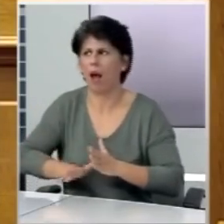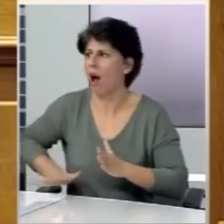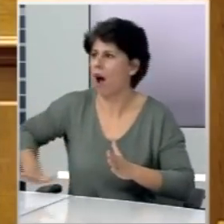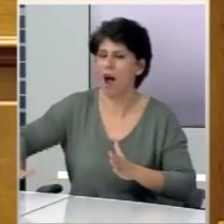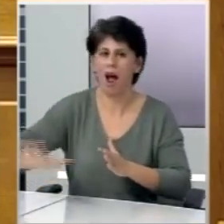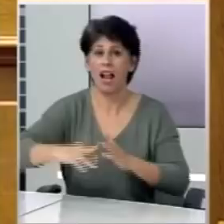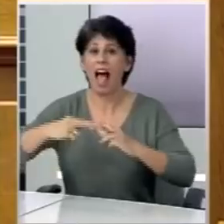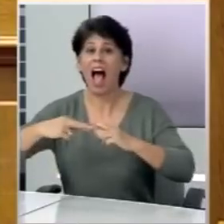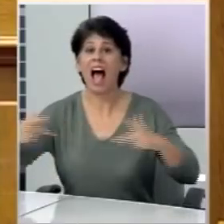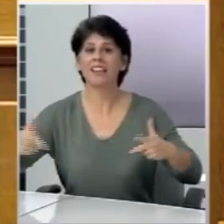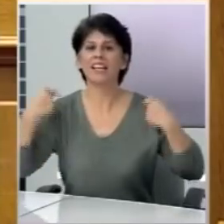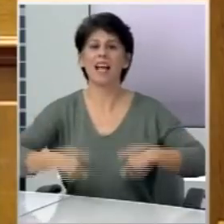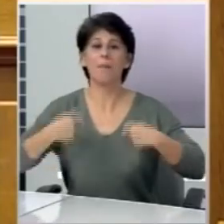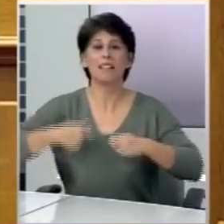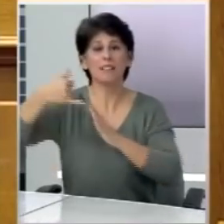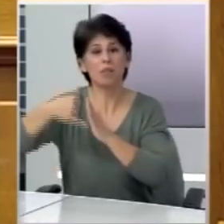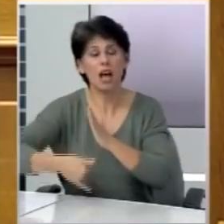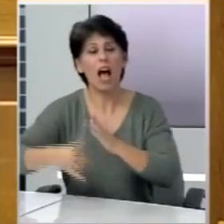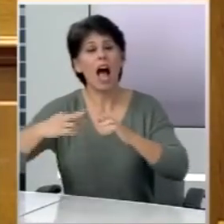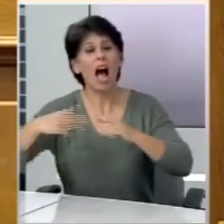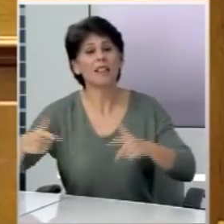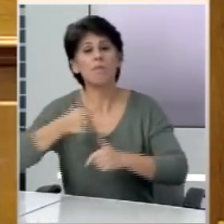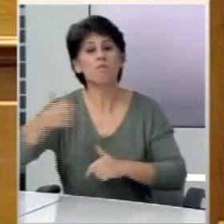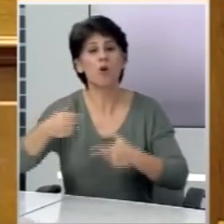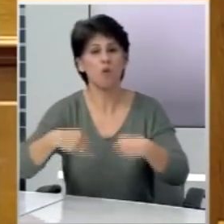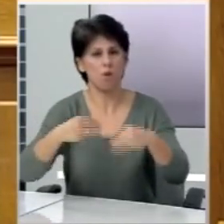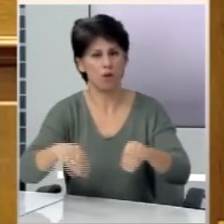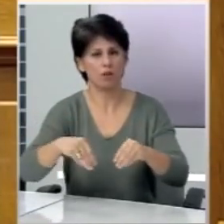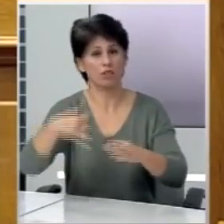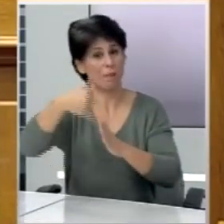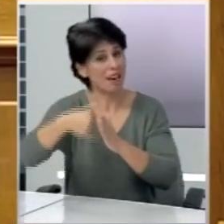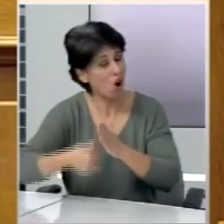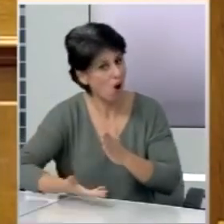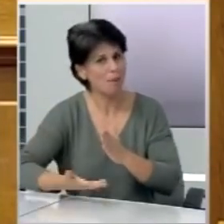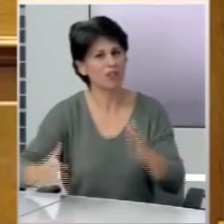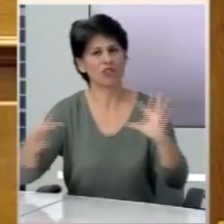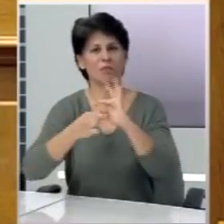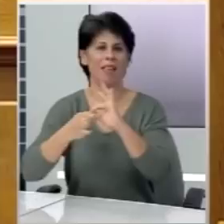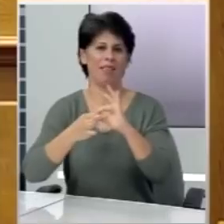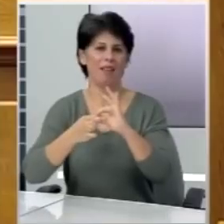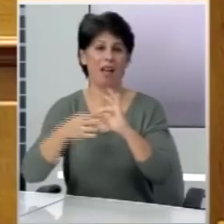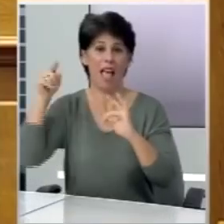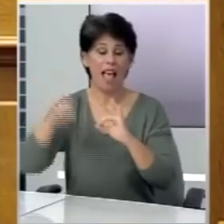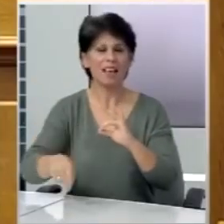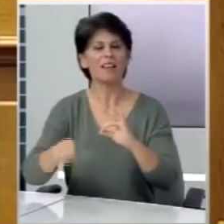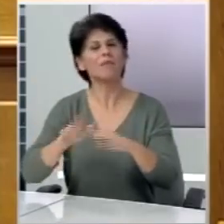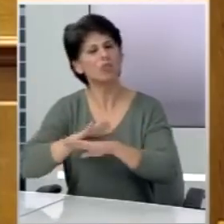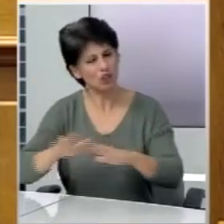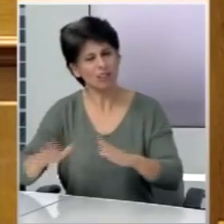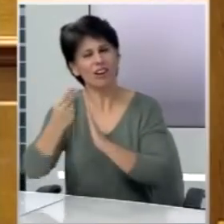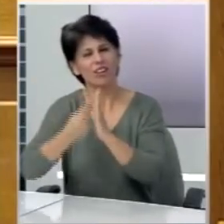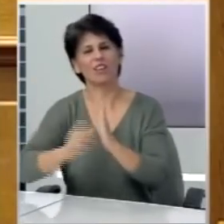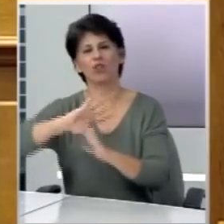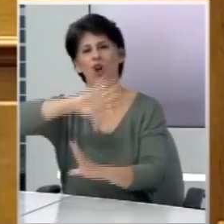αντικαπιταλιστική σε περιεχόμενο, αντιμονοπολιακή επίσης σε περιεχόμενο συμμαχία. Εκεί που τελικά κρίνονται